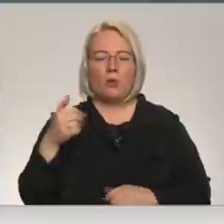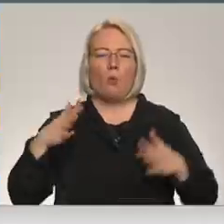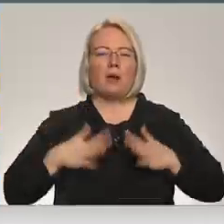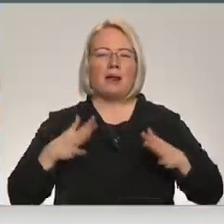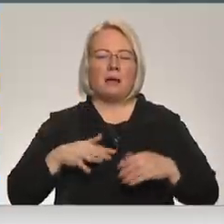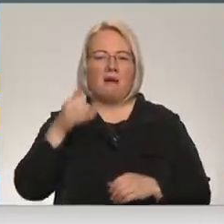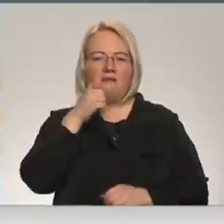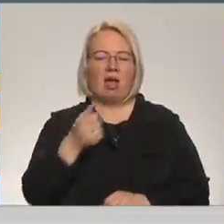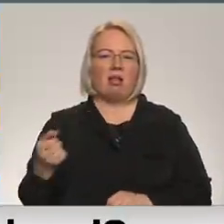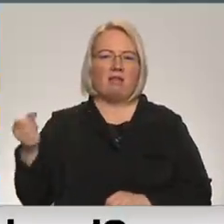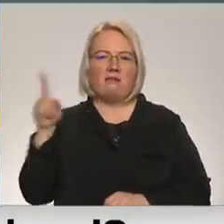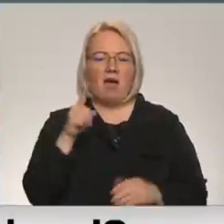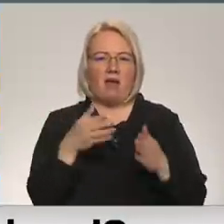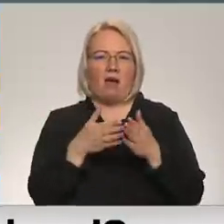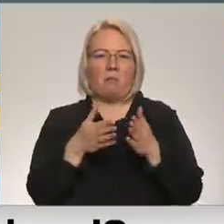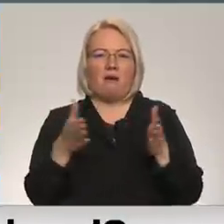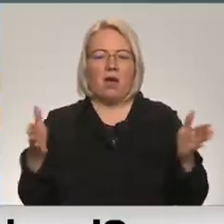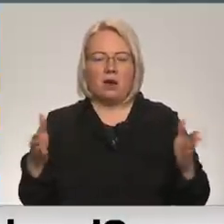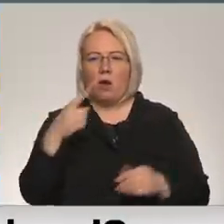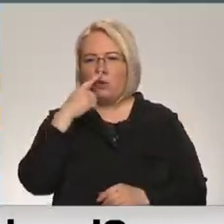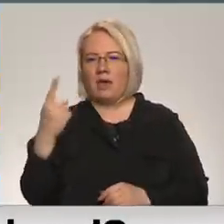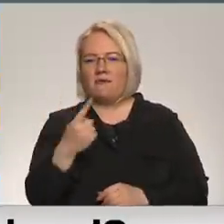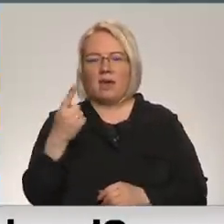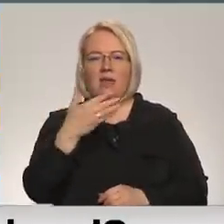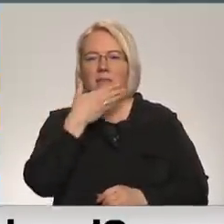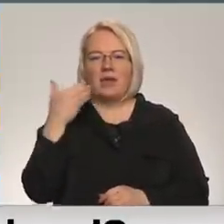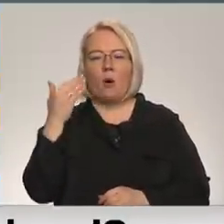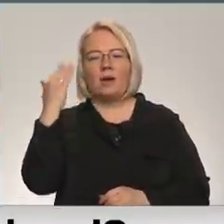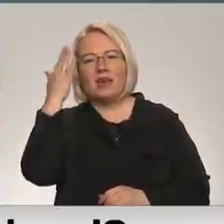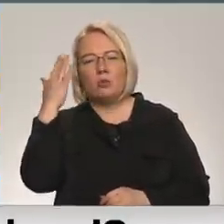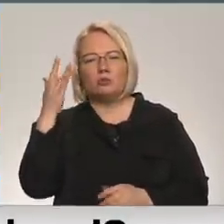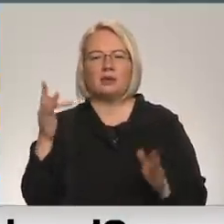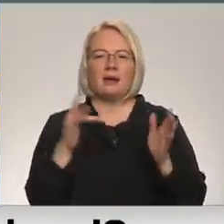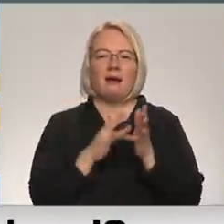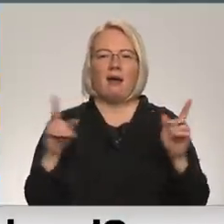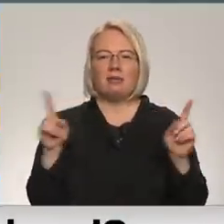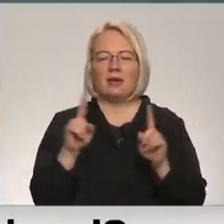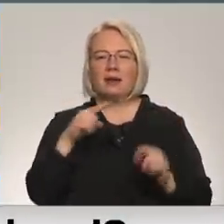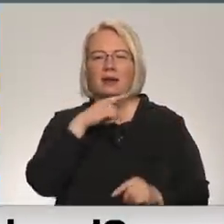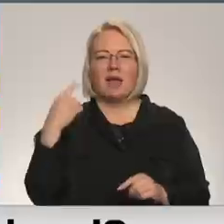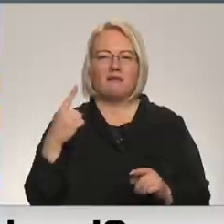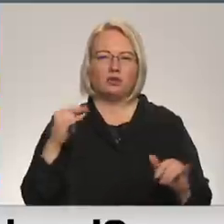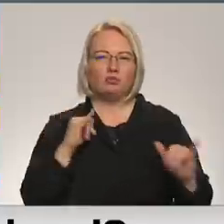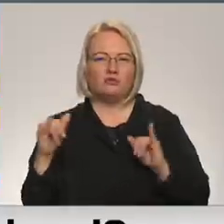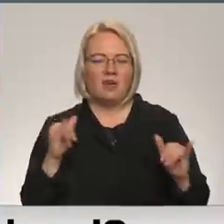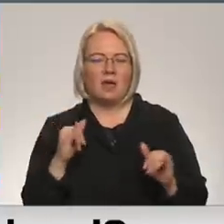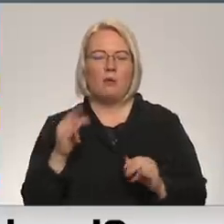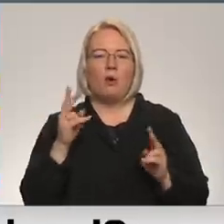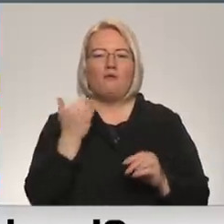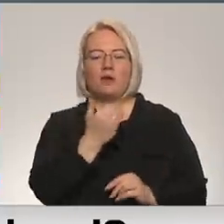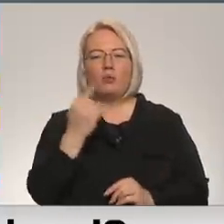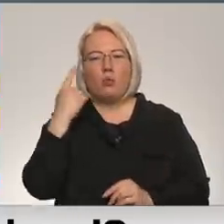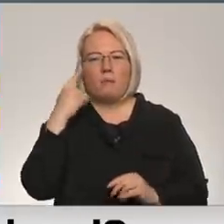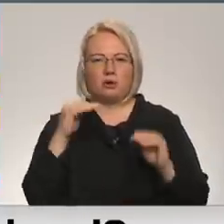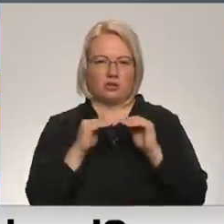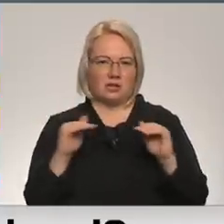vēl plašāk viņas. Es domāju, ka vienam nav līdz galam ilūzija par to, kāda ir Krievijas uzvedība. Viņa faktiski domāšanas